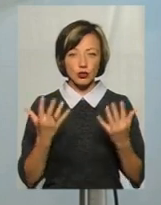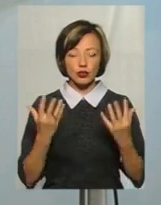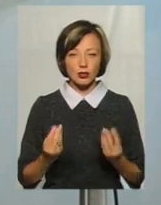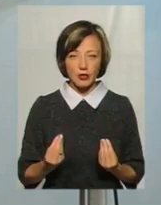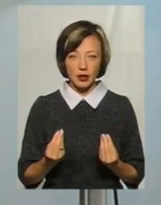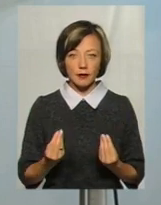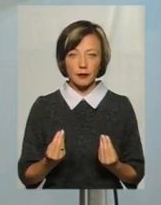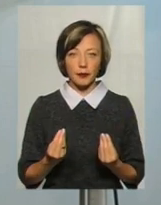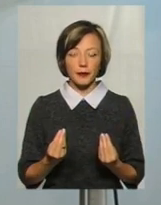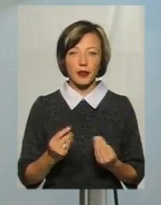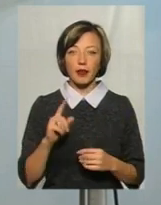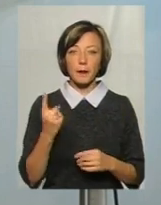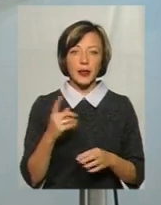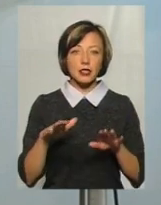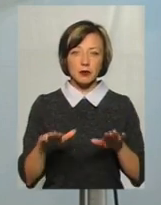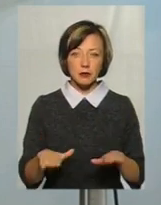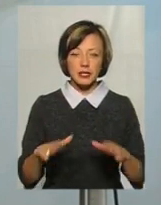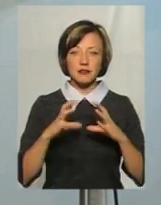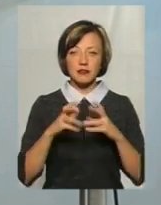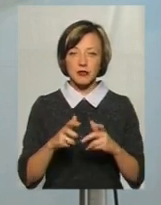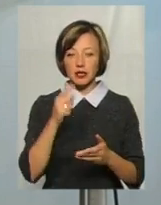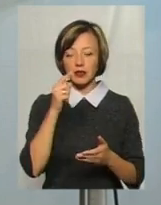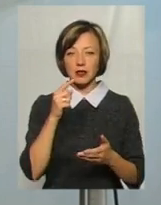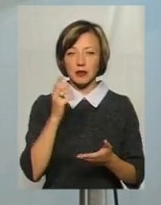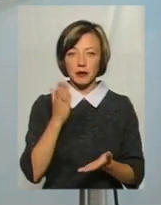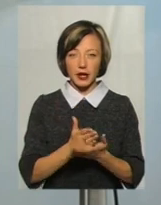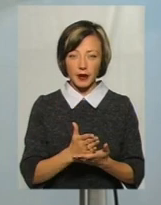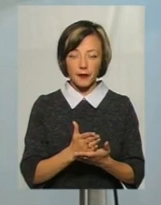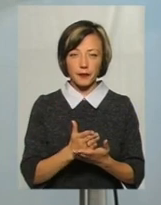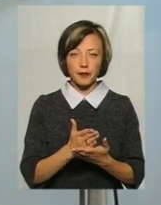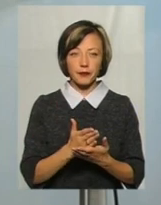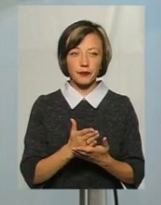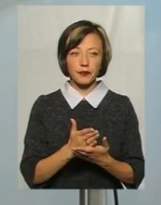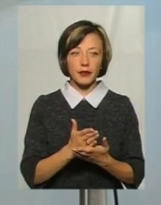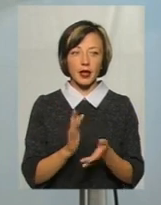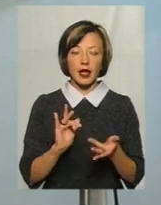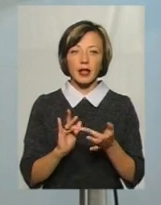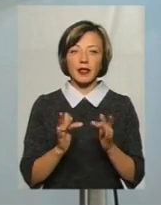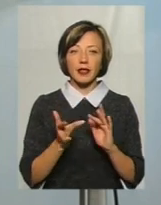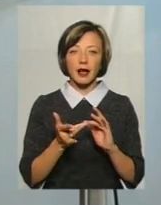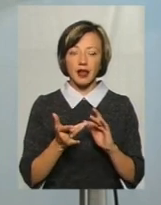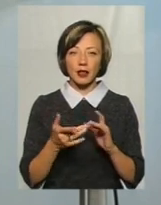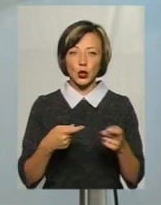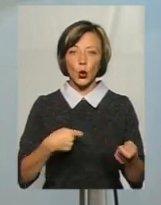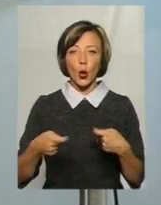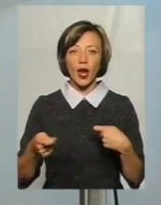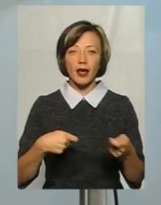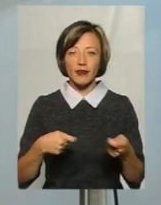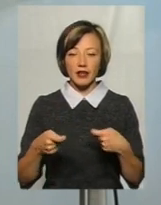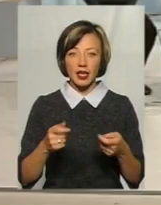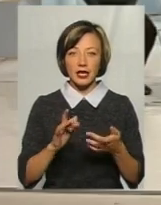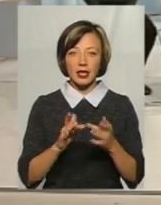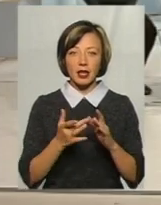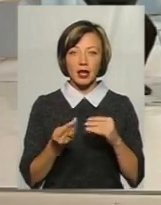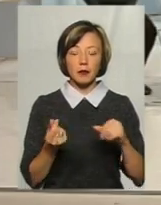день на перше місце, мабуть, в світі виходить інтернет-торгівля, інтернет